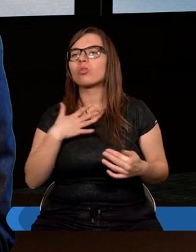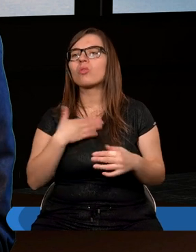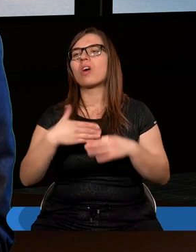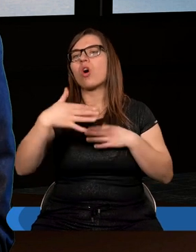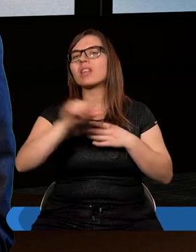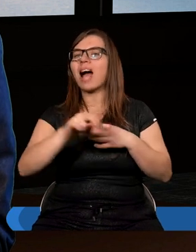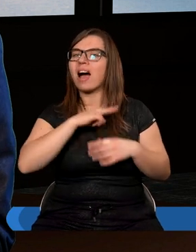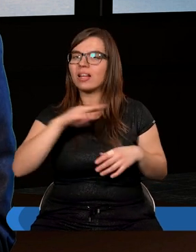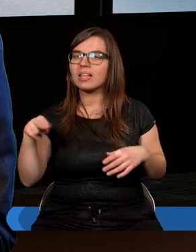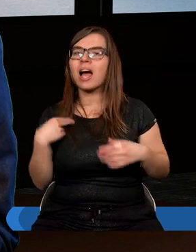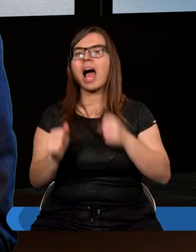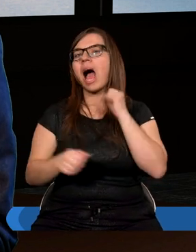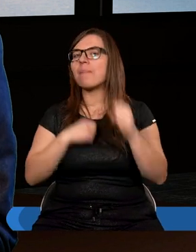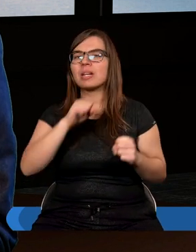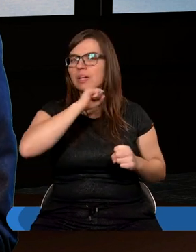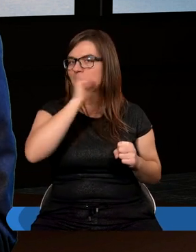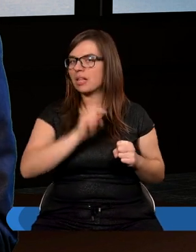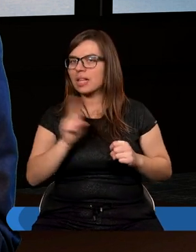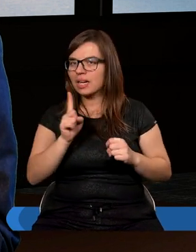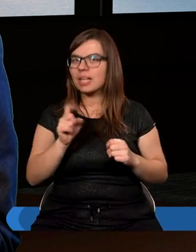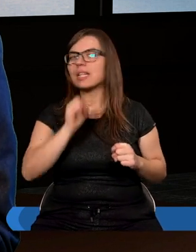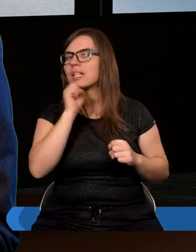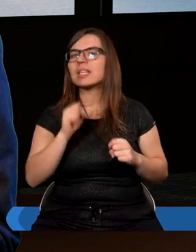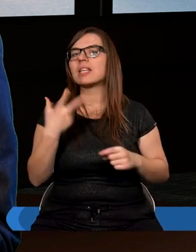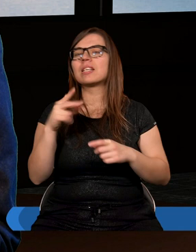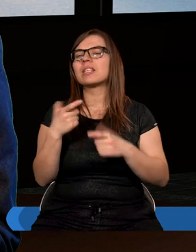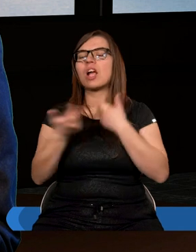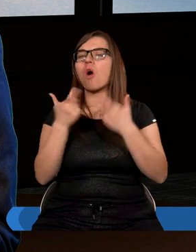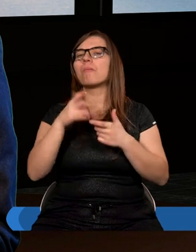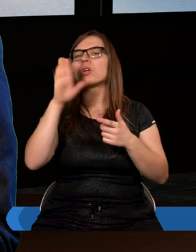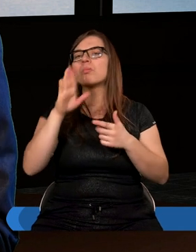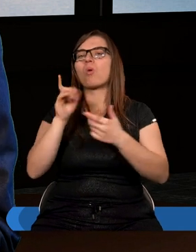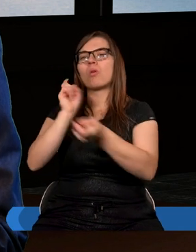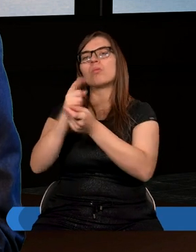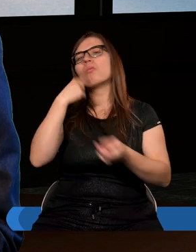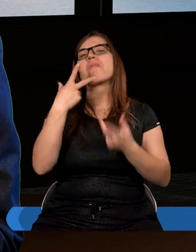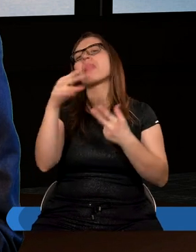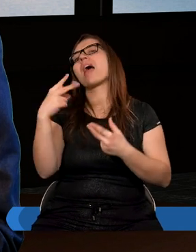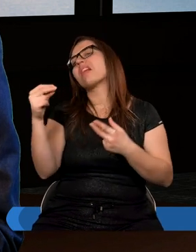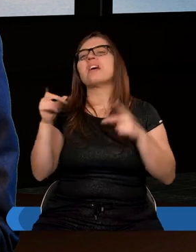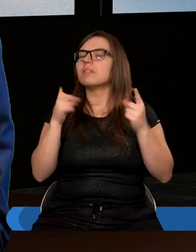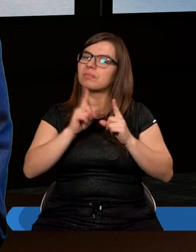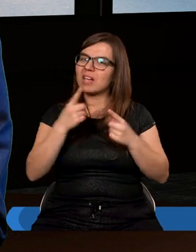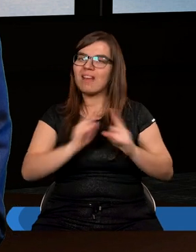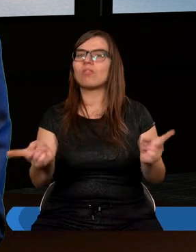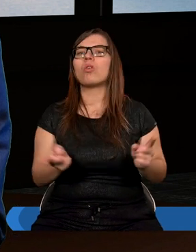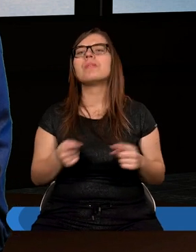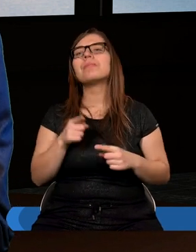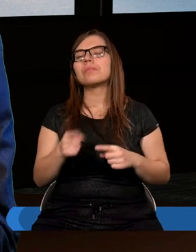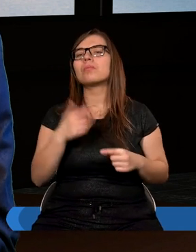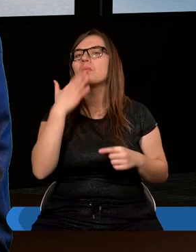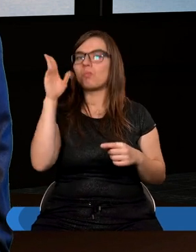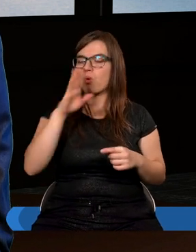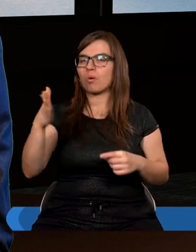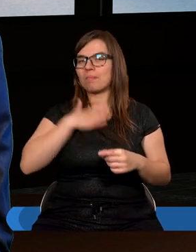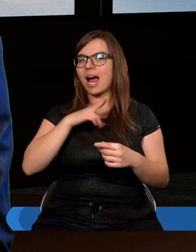dla nas, abyśmy nigdy, nigdy nie mówili Panu Bogu nie. Gdy Pan Bóg przychodzi i ma dla nas prawdy,